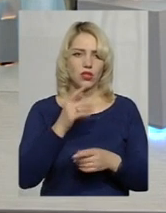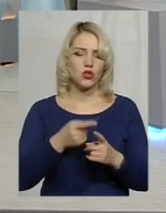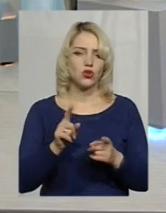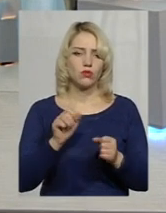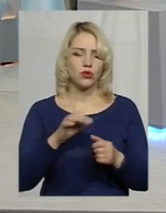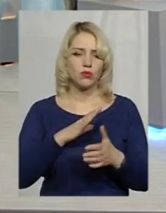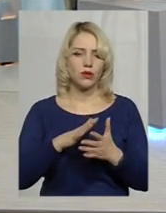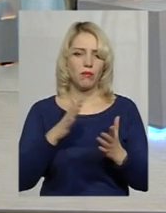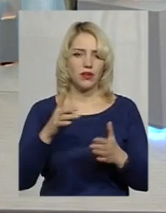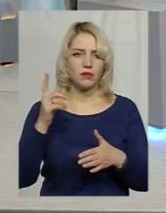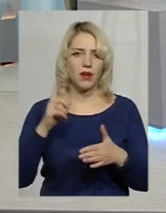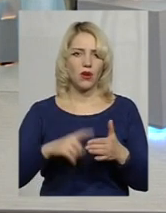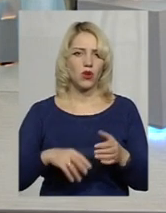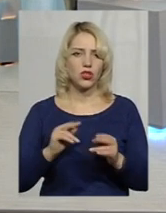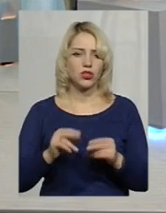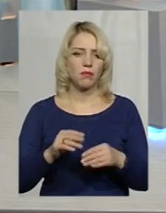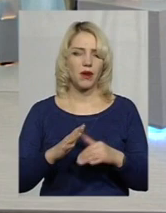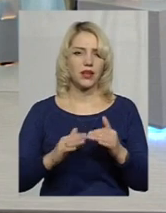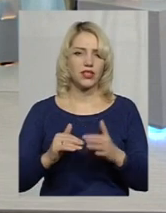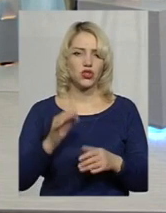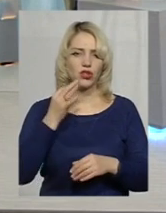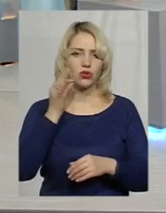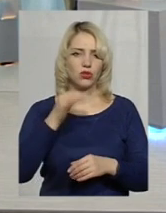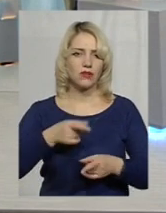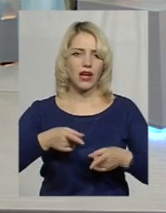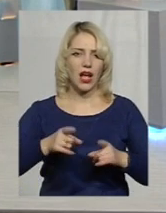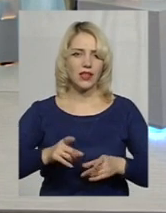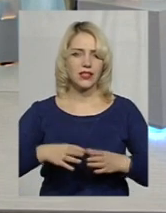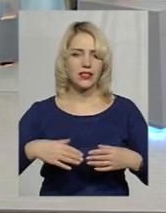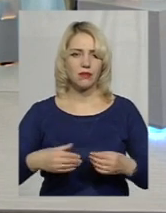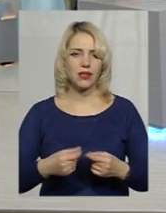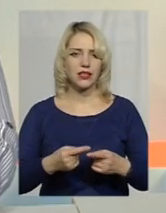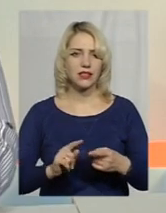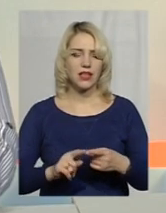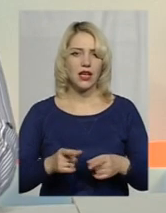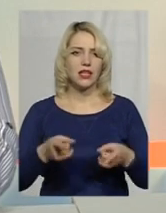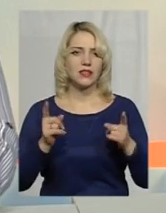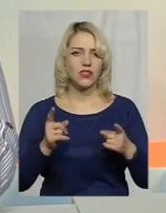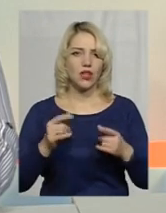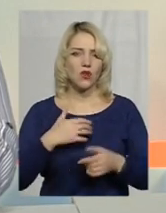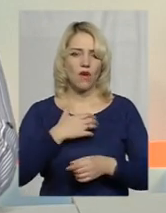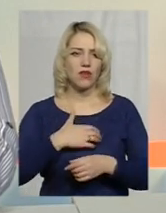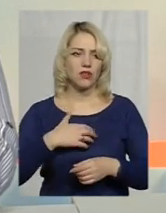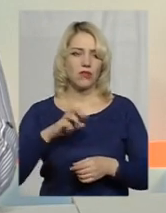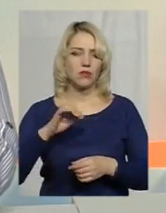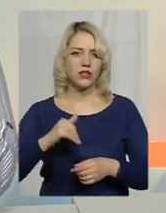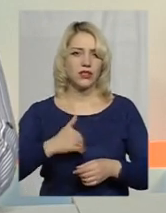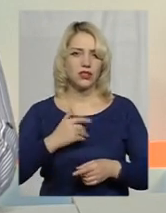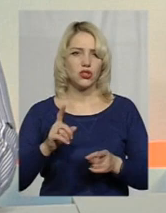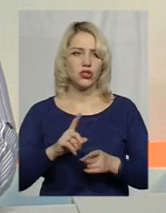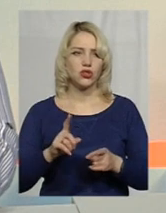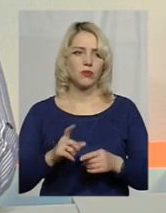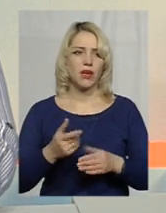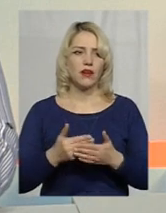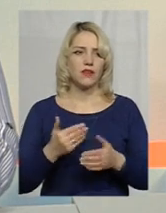переконливим, ніж практичний досвід реальних сімей? І це надзвичайно важливо, і ми би хотіли, щоб від